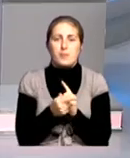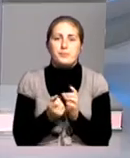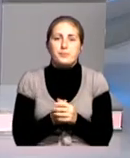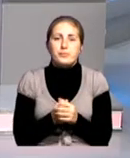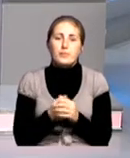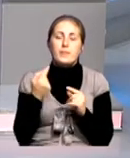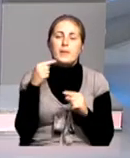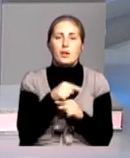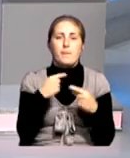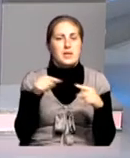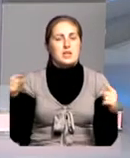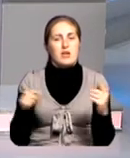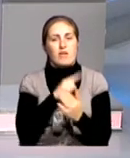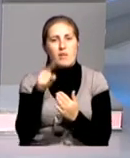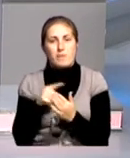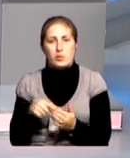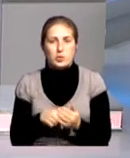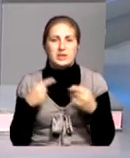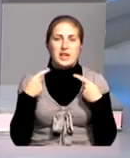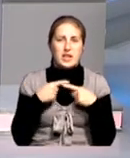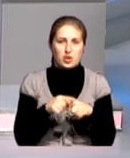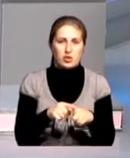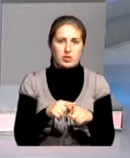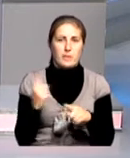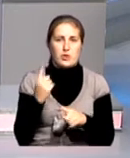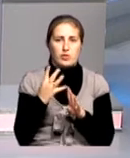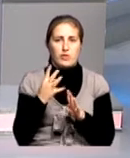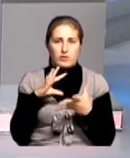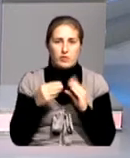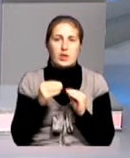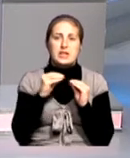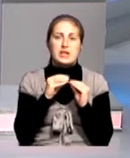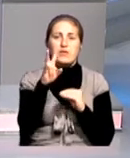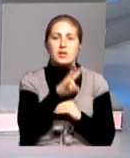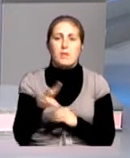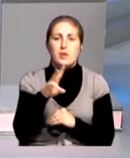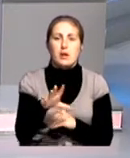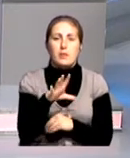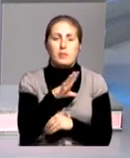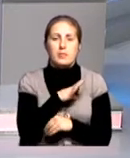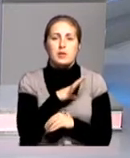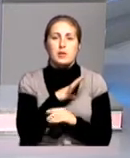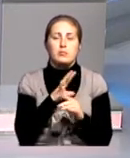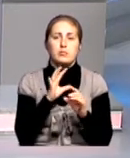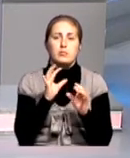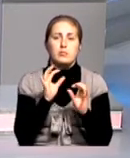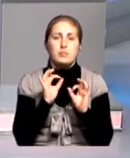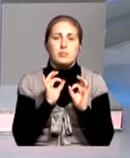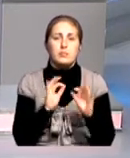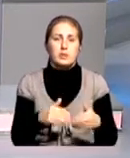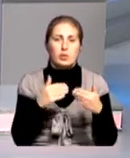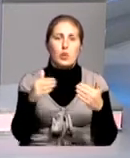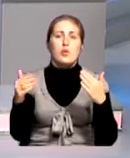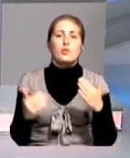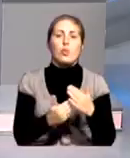Там целый ряд вопросов, на самом деле, технологических прежде всего. 10 ноября было презентовано новое средство